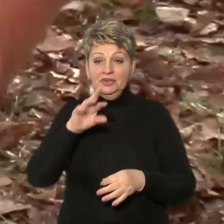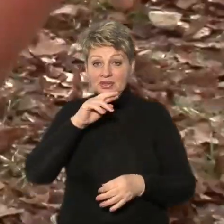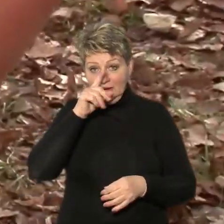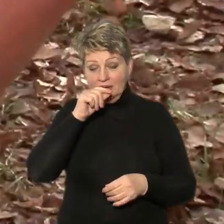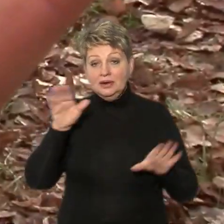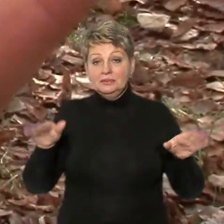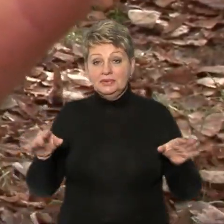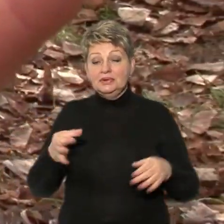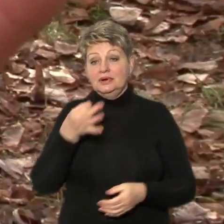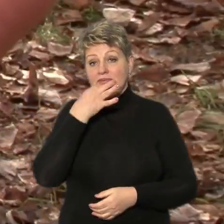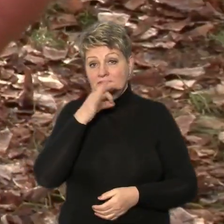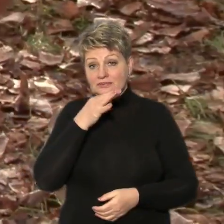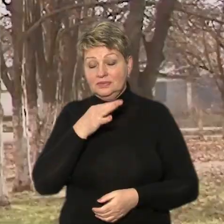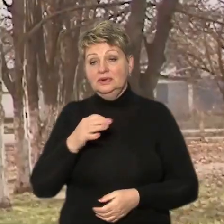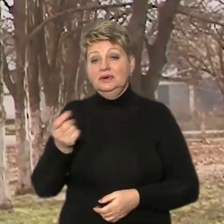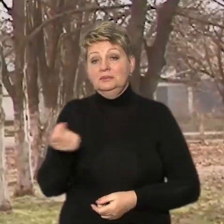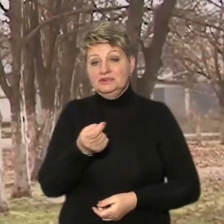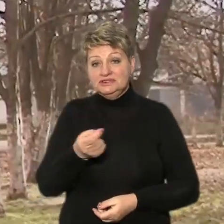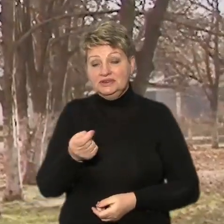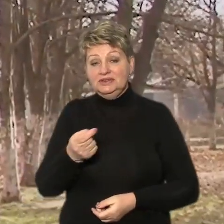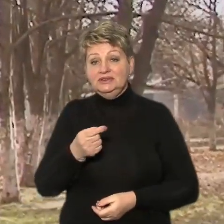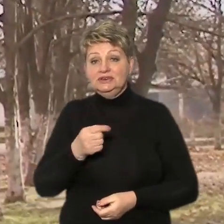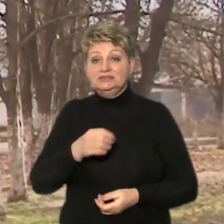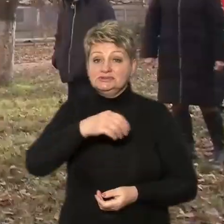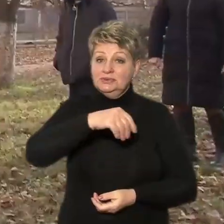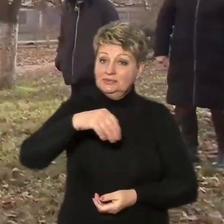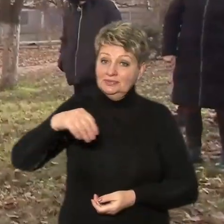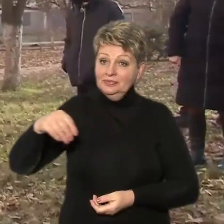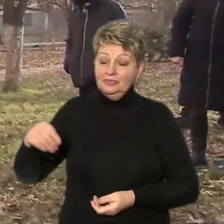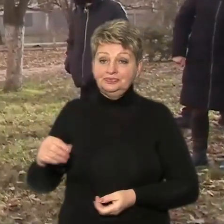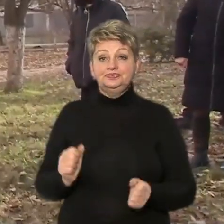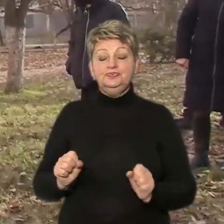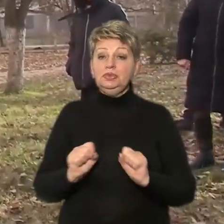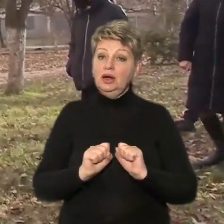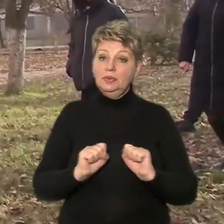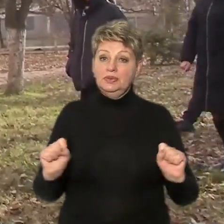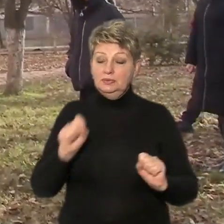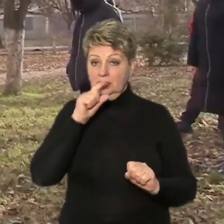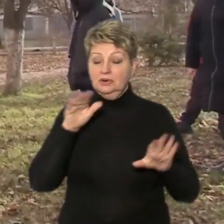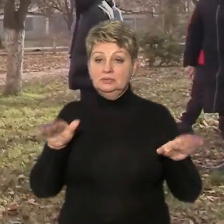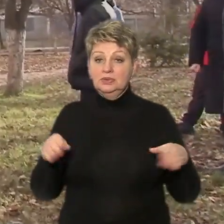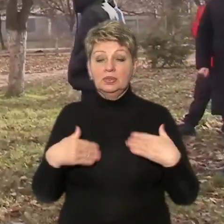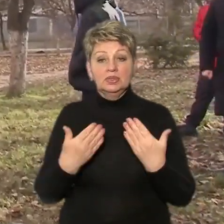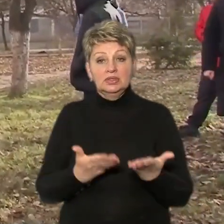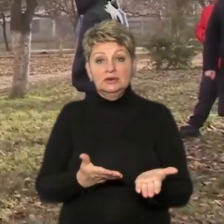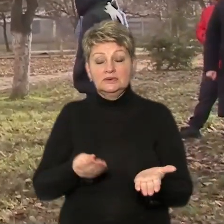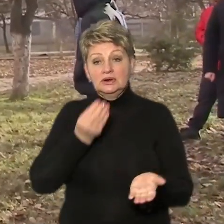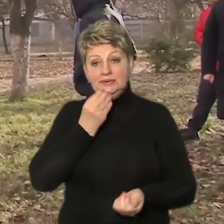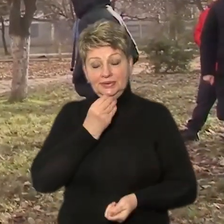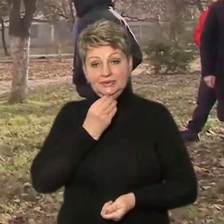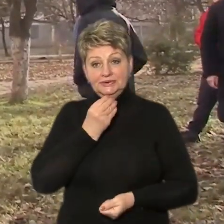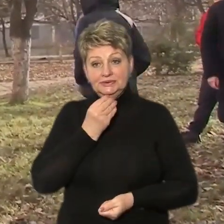соняшне кавенасіння, пшеницю та ячмінь, каже школяр Андрій. Не можна птахам давати їжу